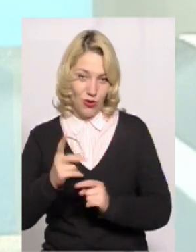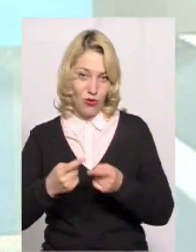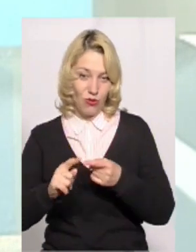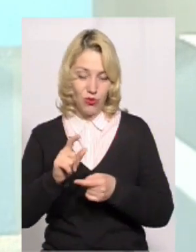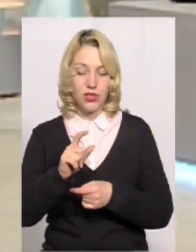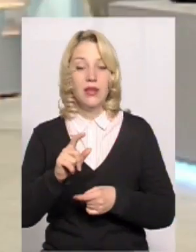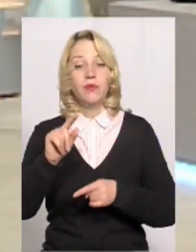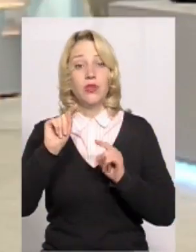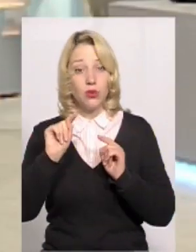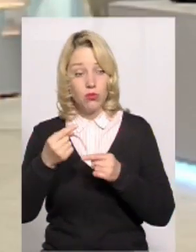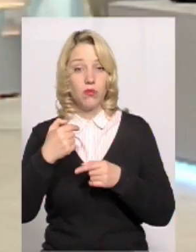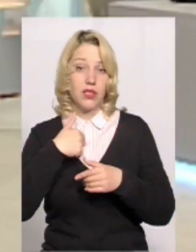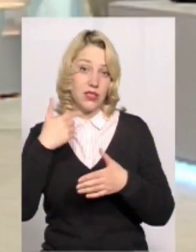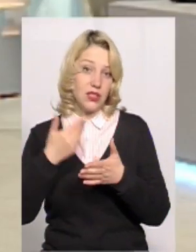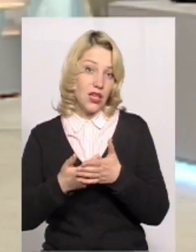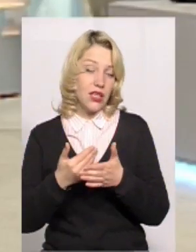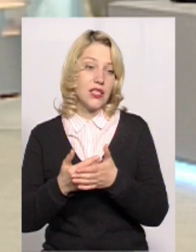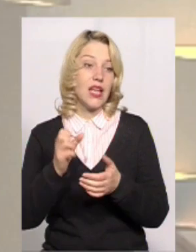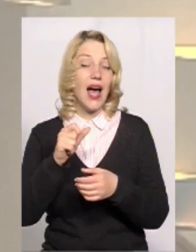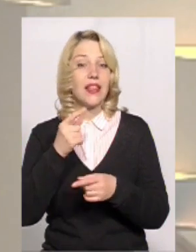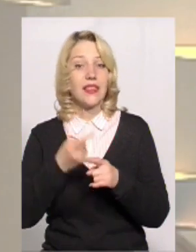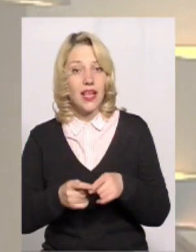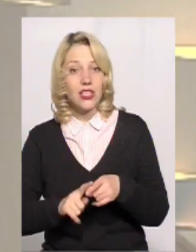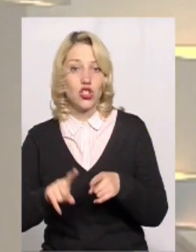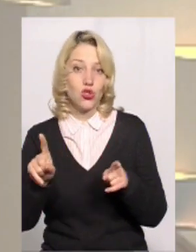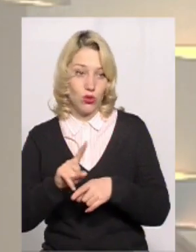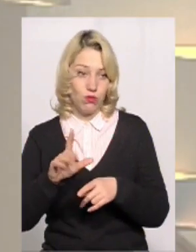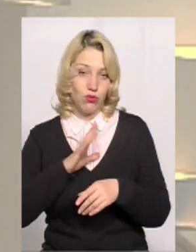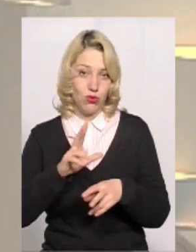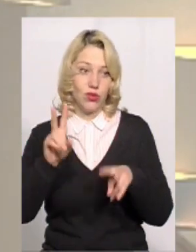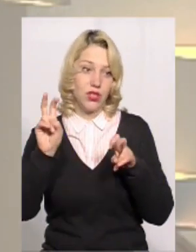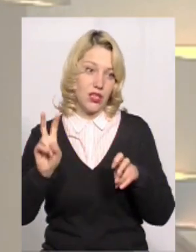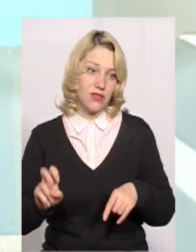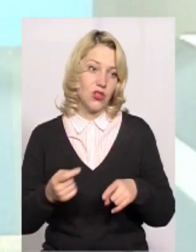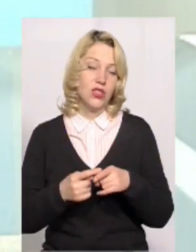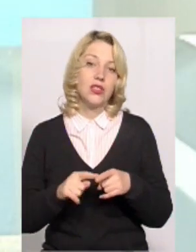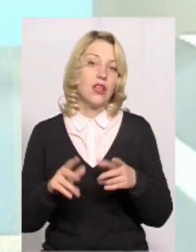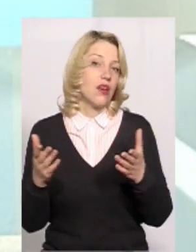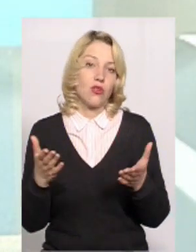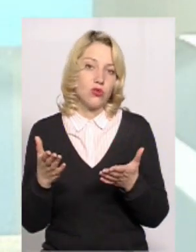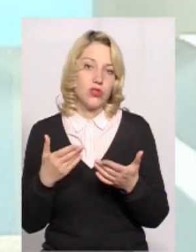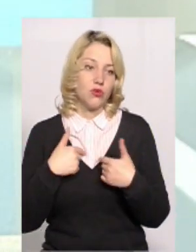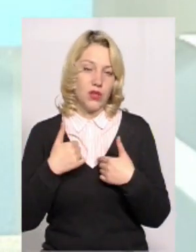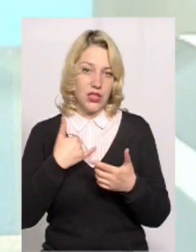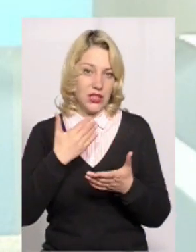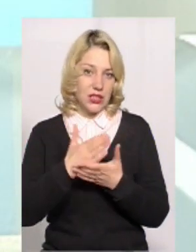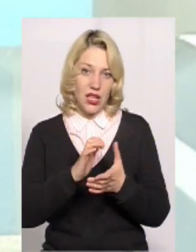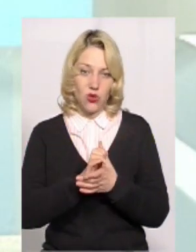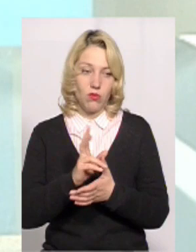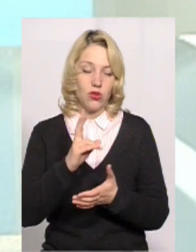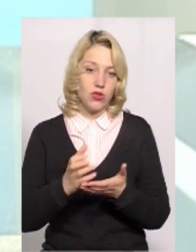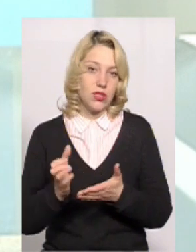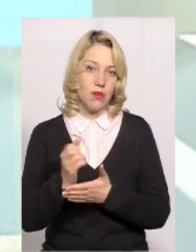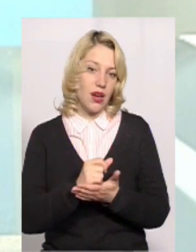От, то тому мені здається, що, а от те, що от було названо, ну, ви знаєте, це якийсь з мене був знайомий, який збирав